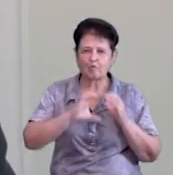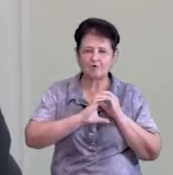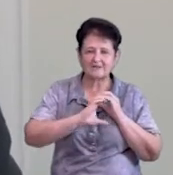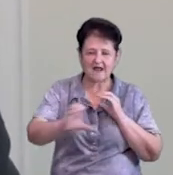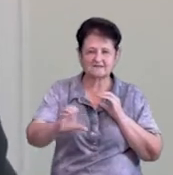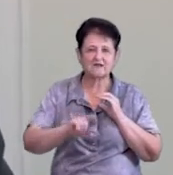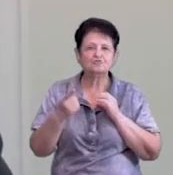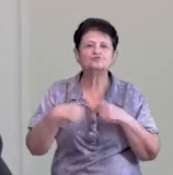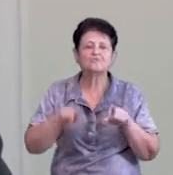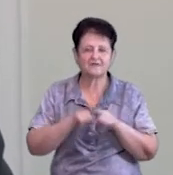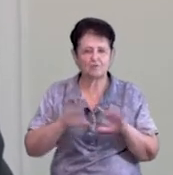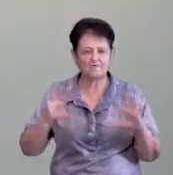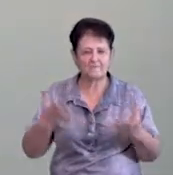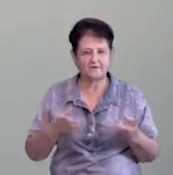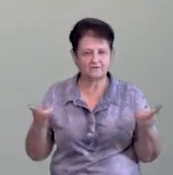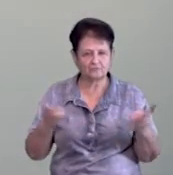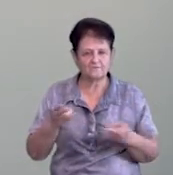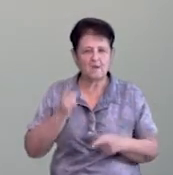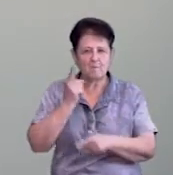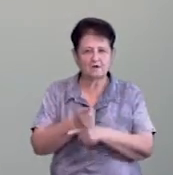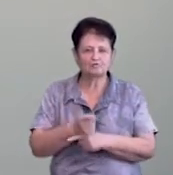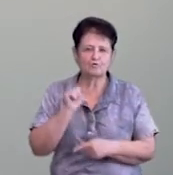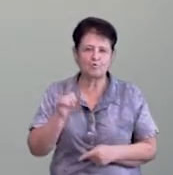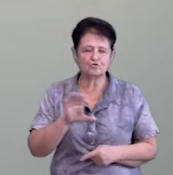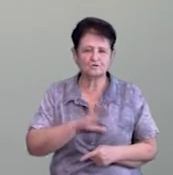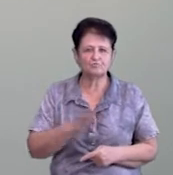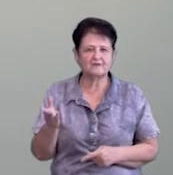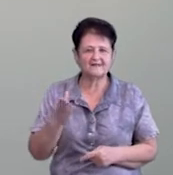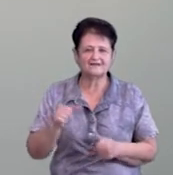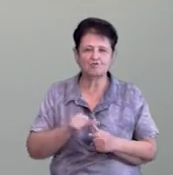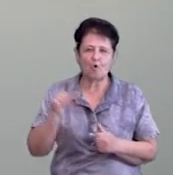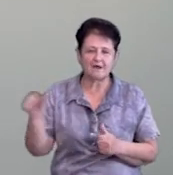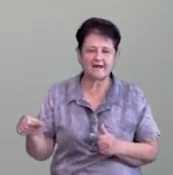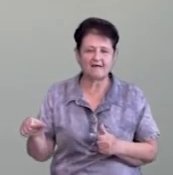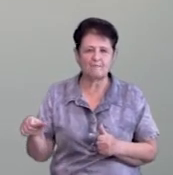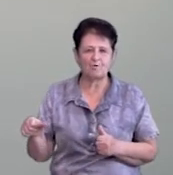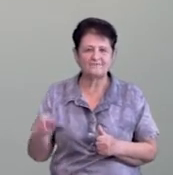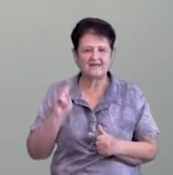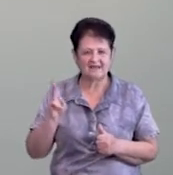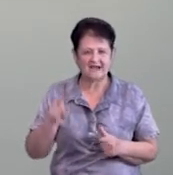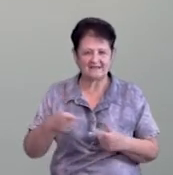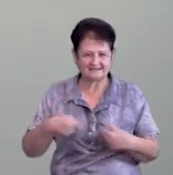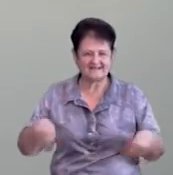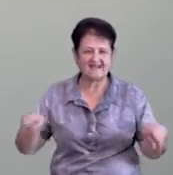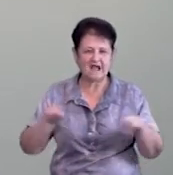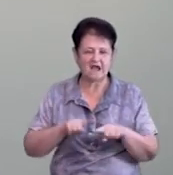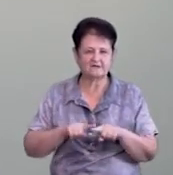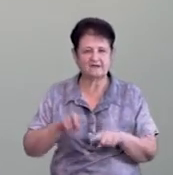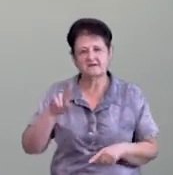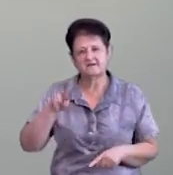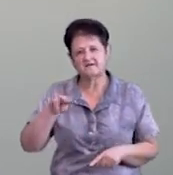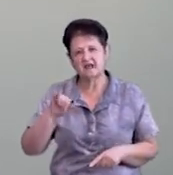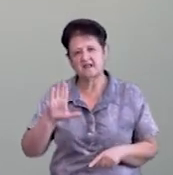прикладу, що в такому випадку робить? Мораторій це може бути десь окремо якась ділянка, є